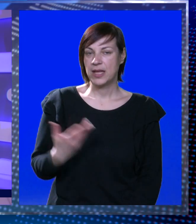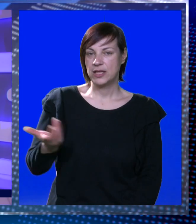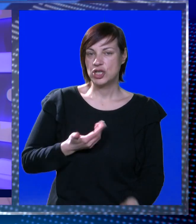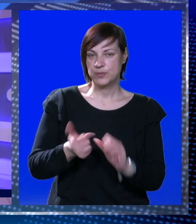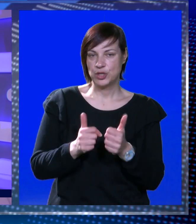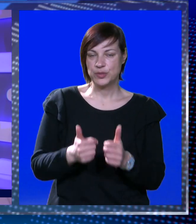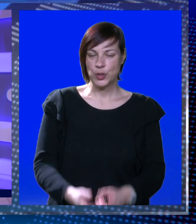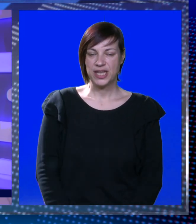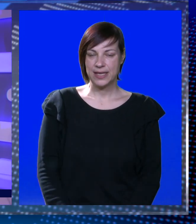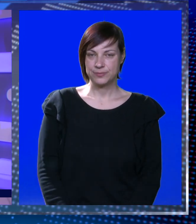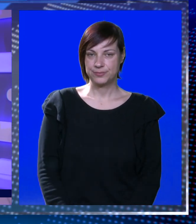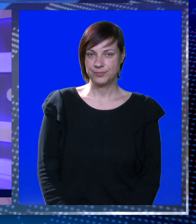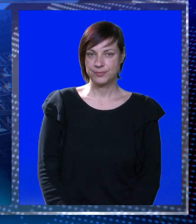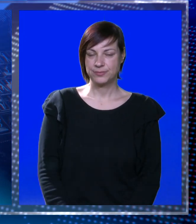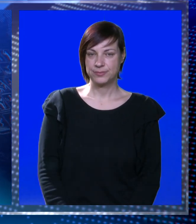Stili smo do sporta.